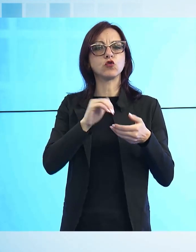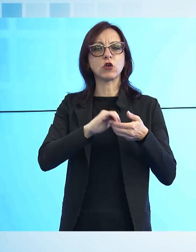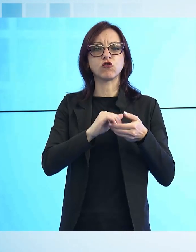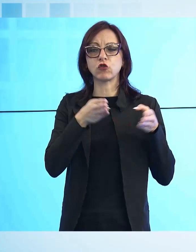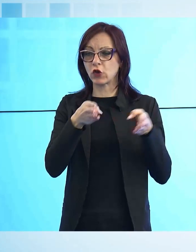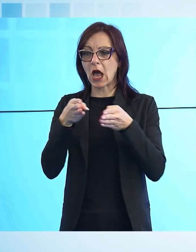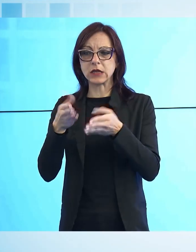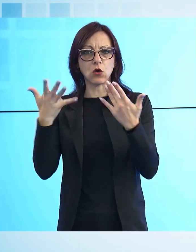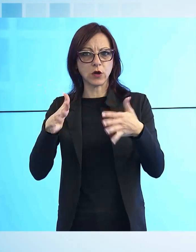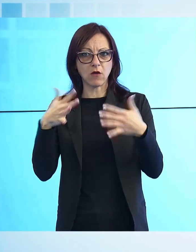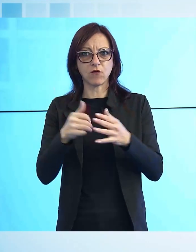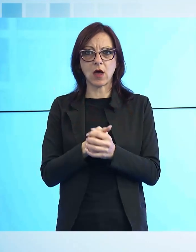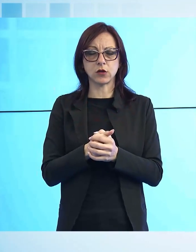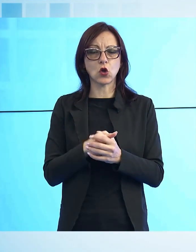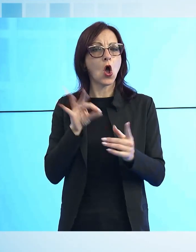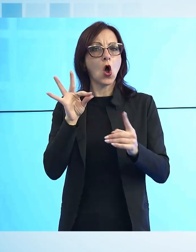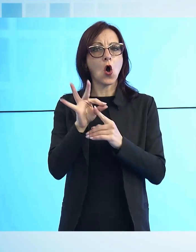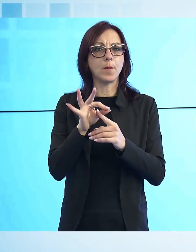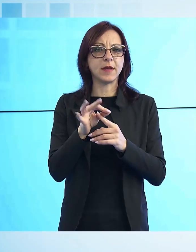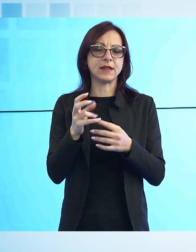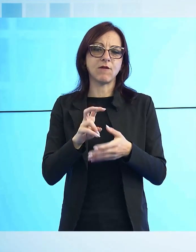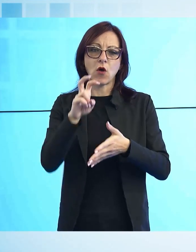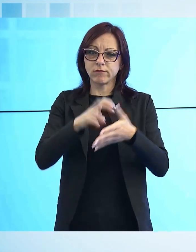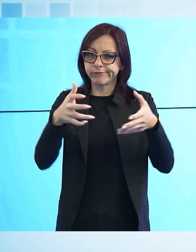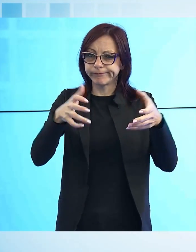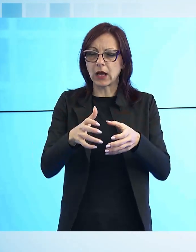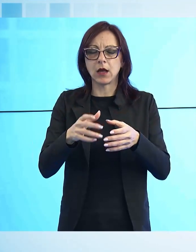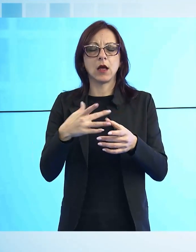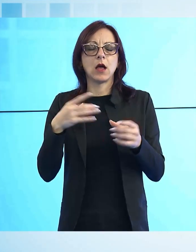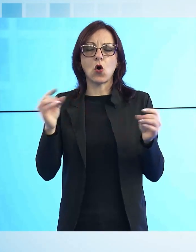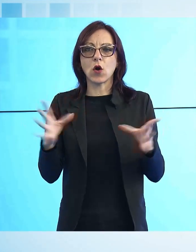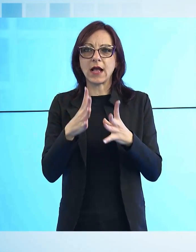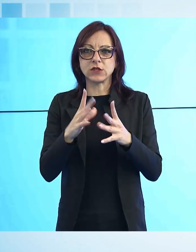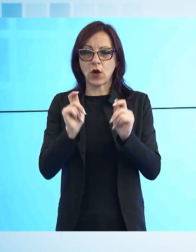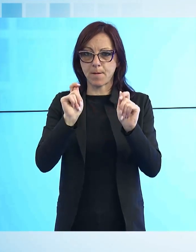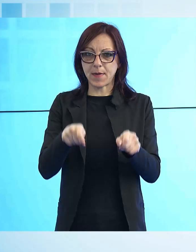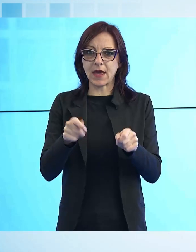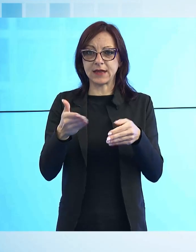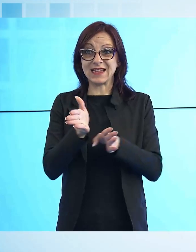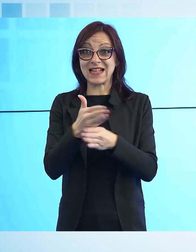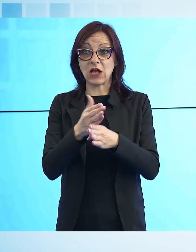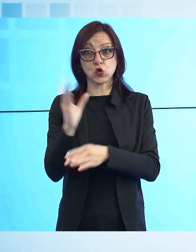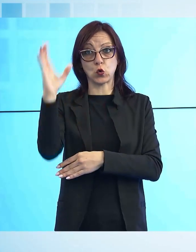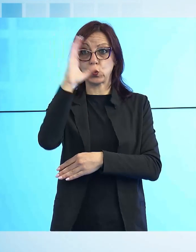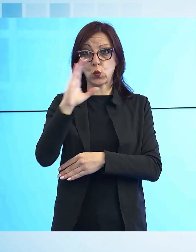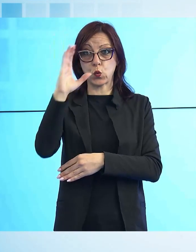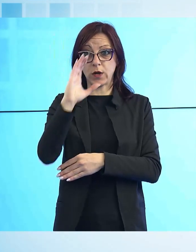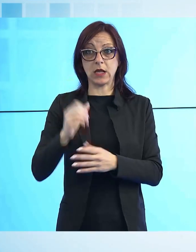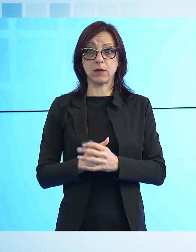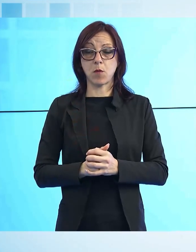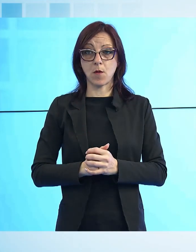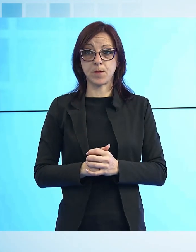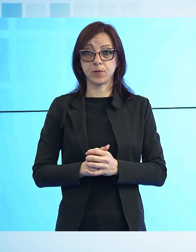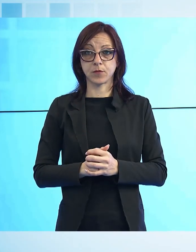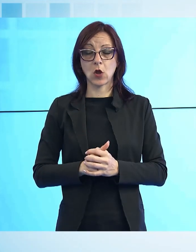a carico degli esercenti in corrispondenza con l'avvio della stagione turistica. Per tutte le concessioni sarà inoltre